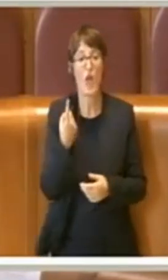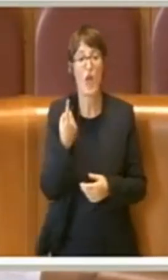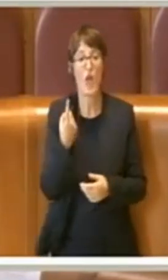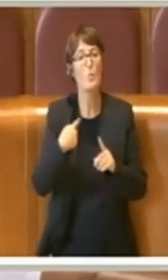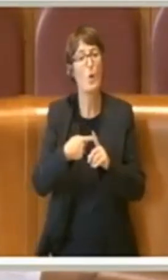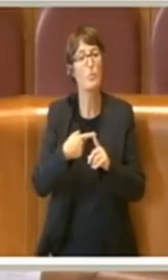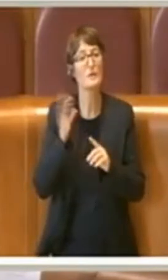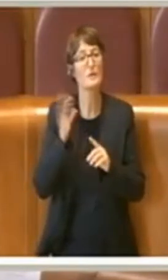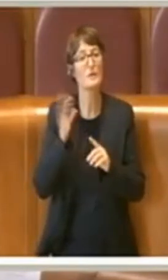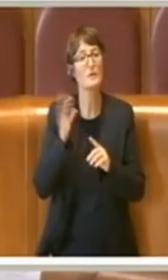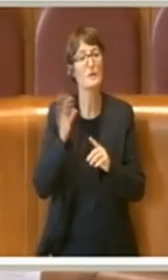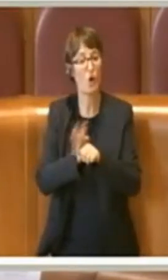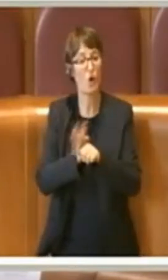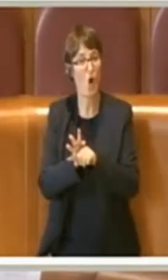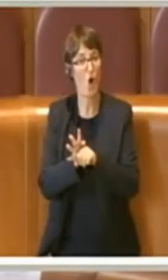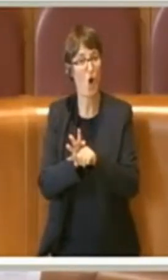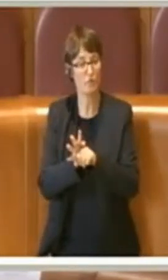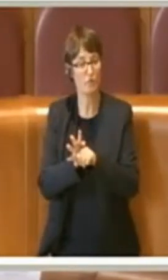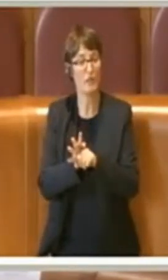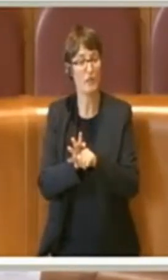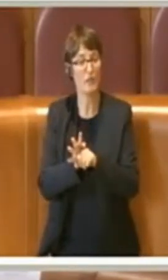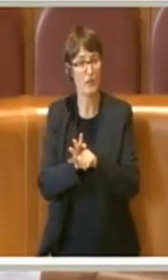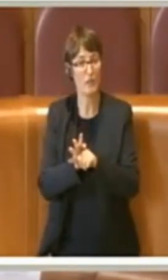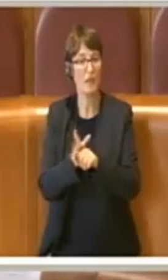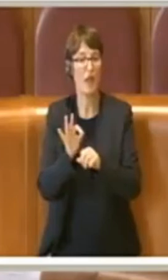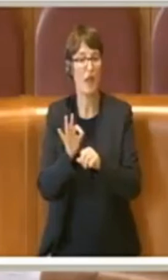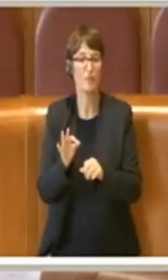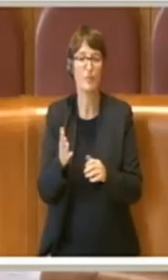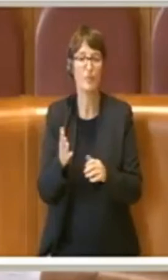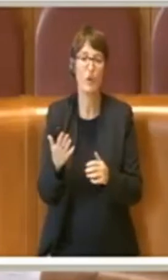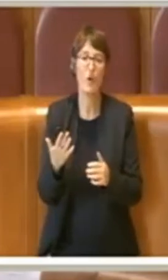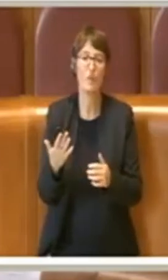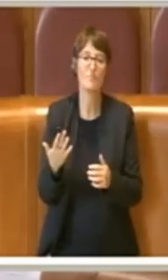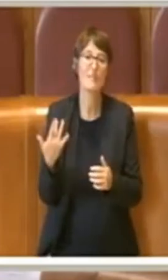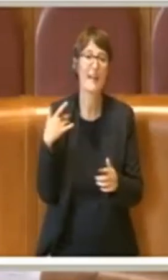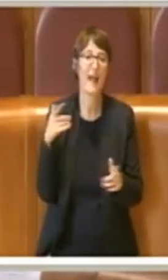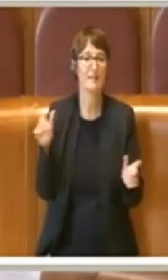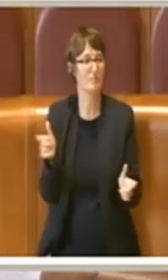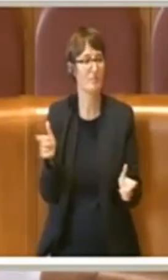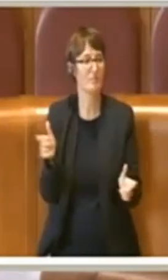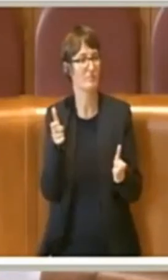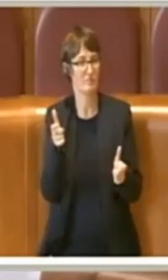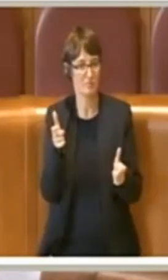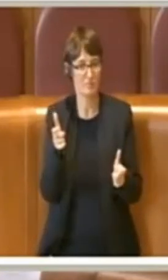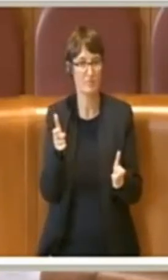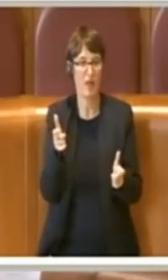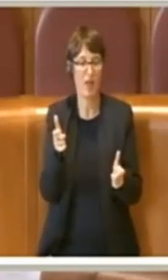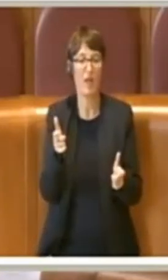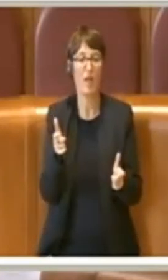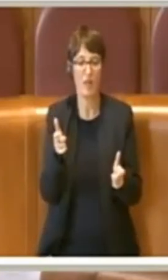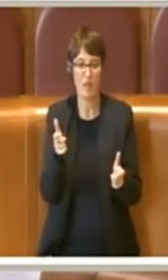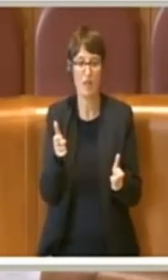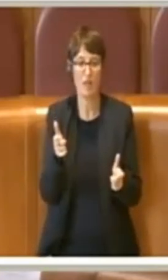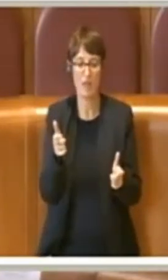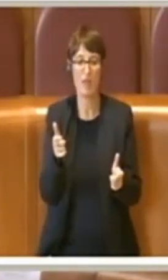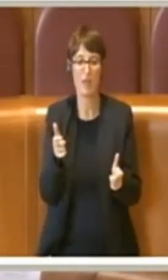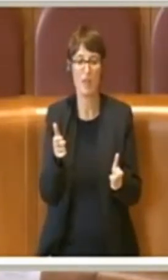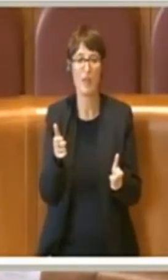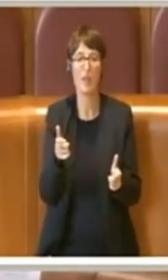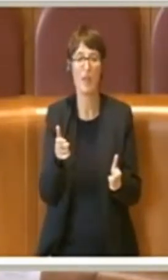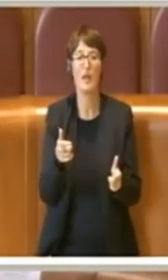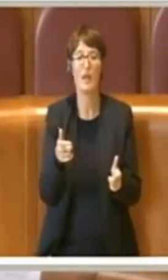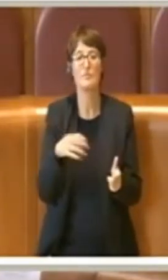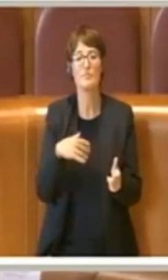con la sosta nelle abitazioni familiari, che il ricorso al 15-22 sia